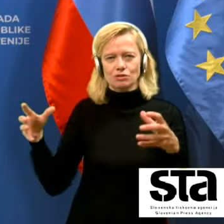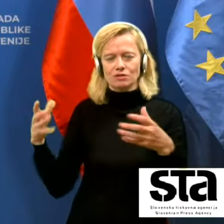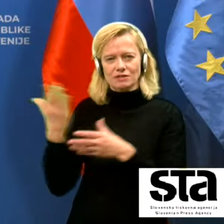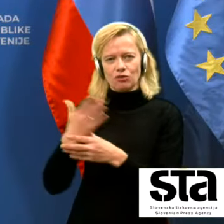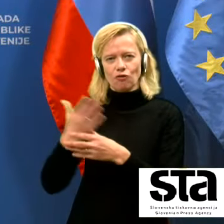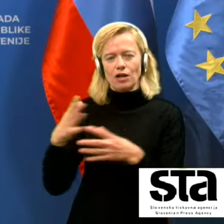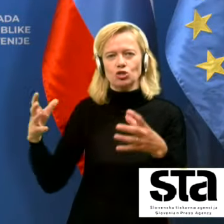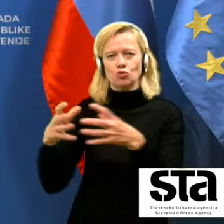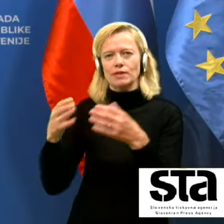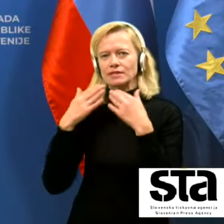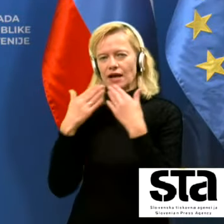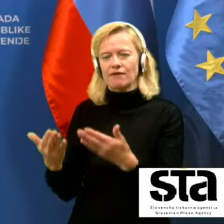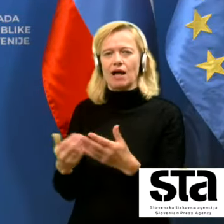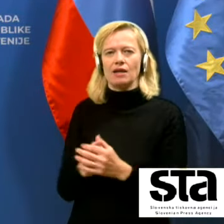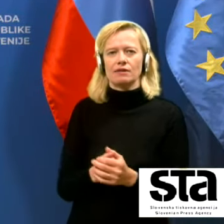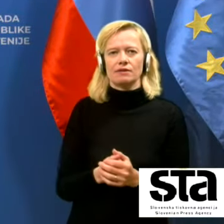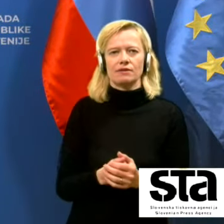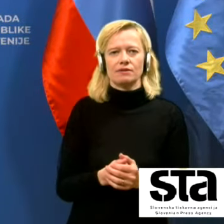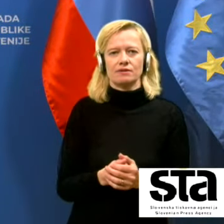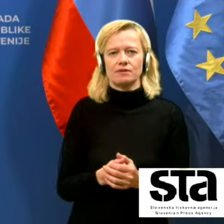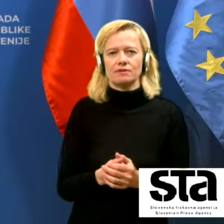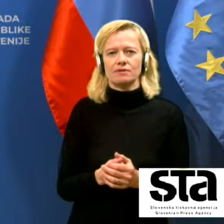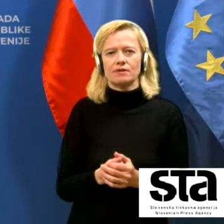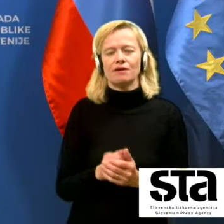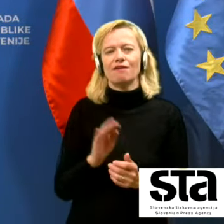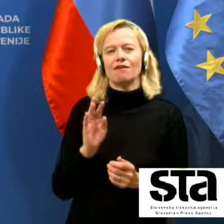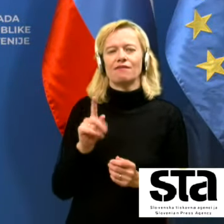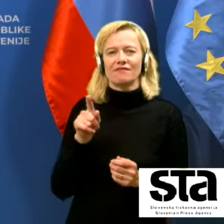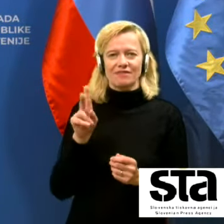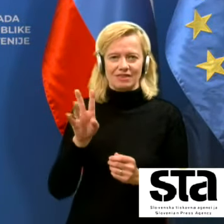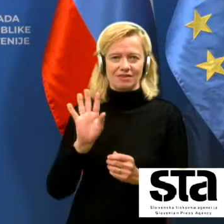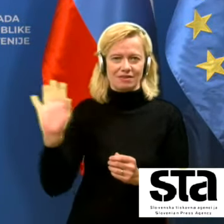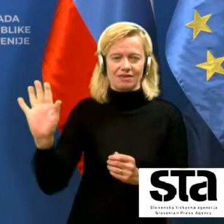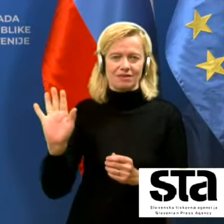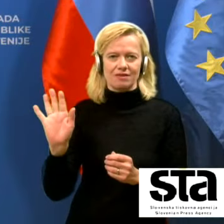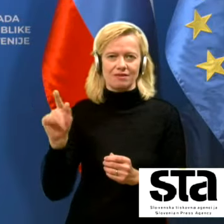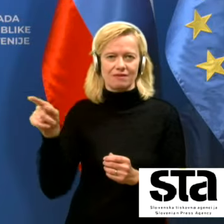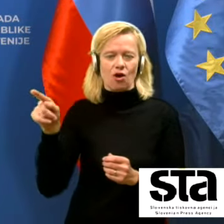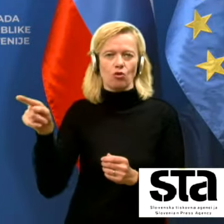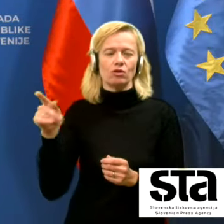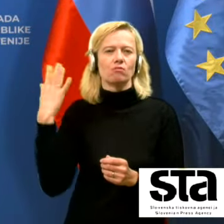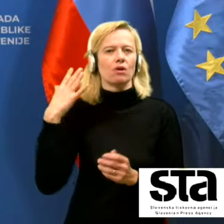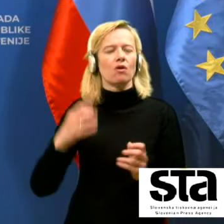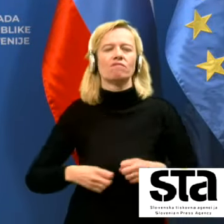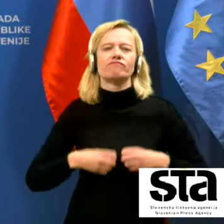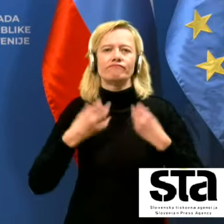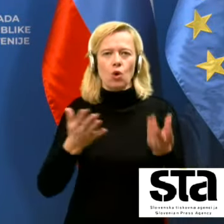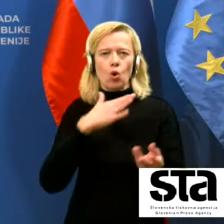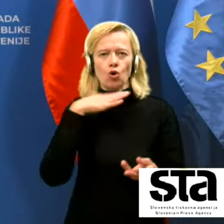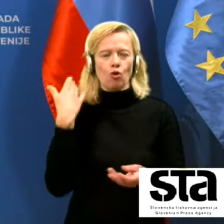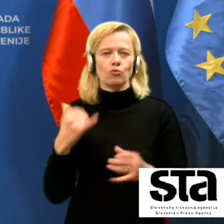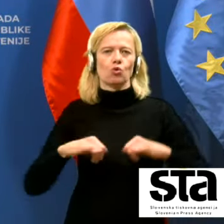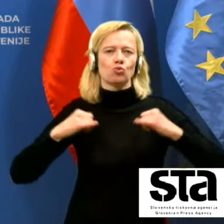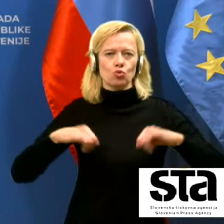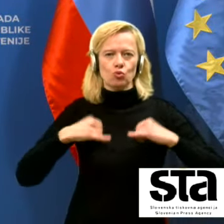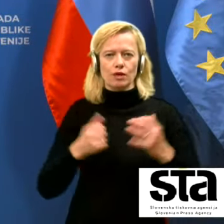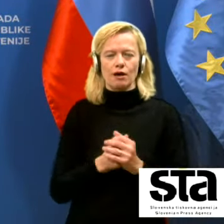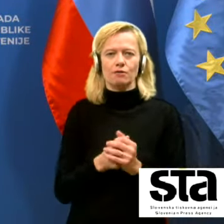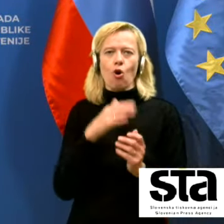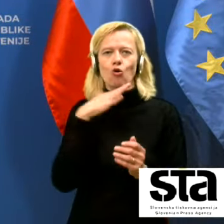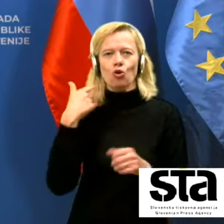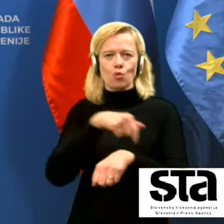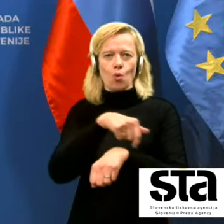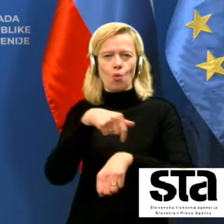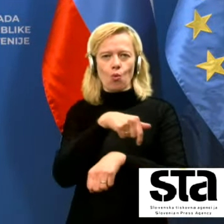v tem obdobju je bilo z njihove strani vloženega ogromno truda, ogromno ur porabljenih,